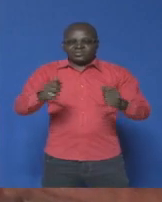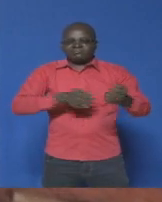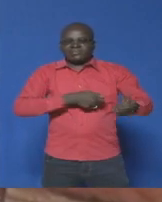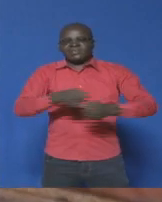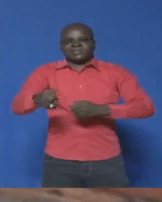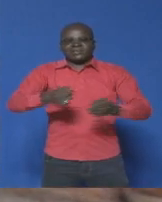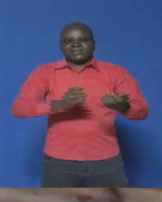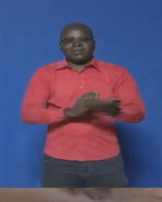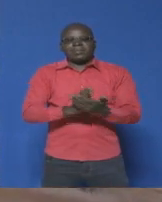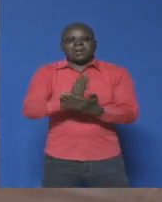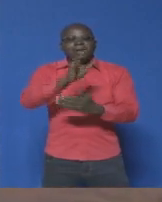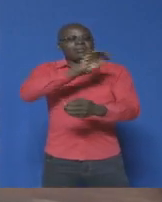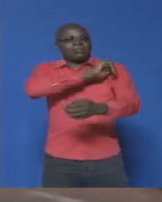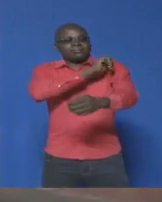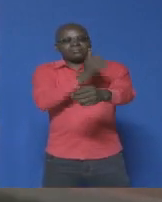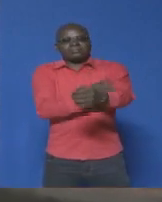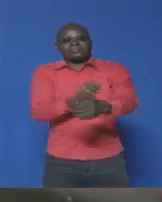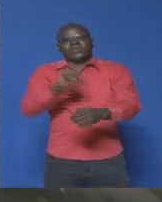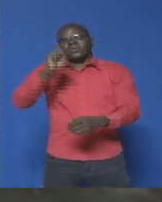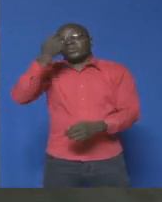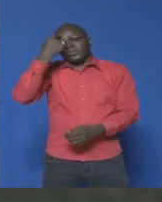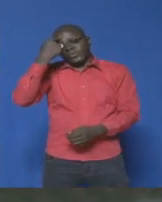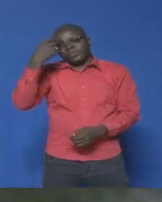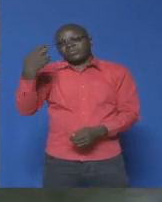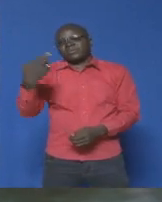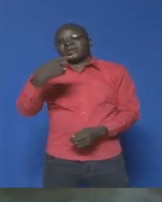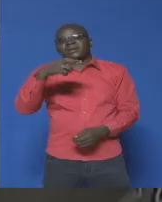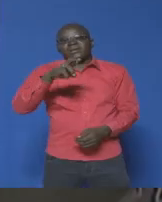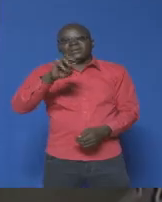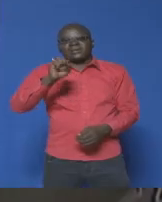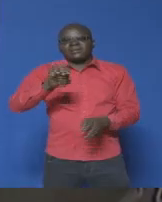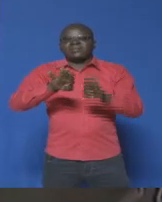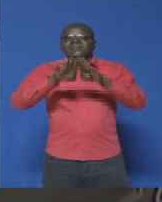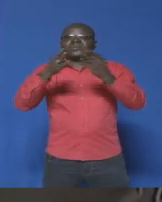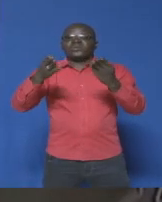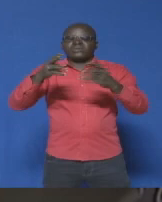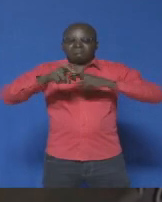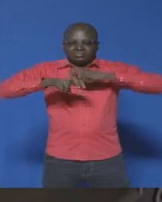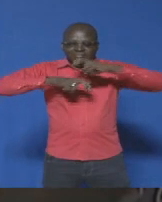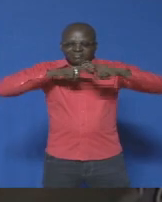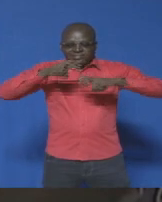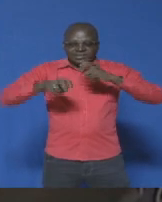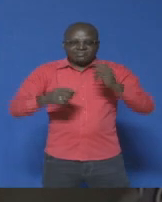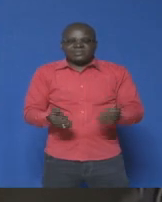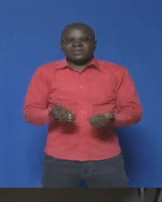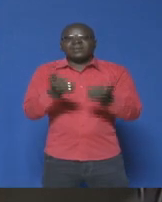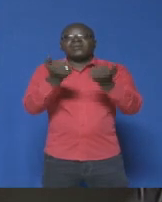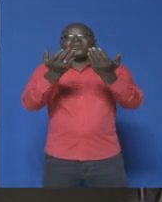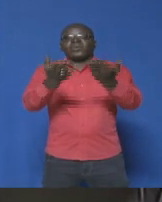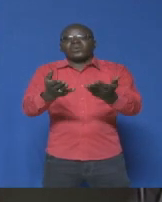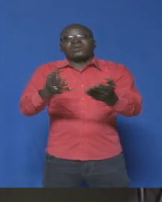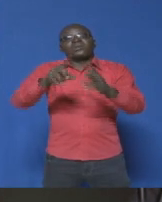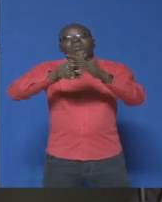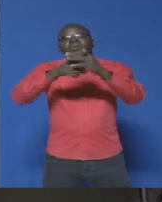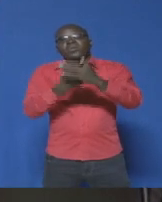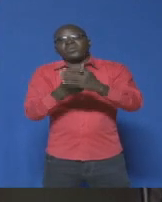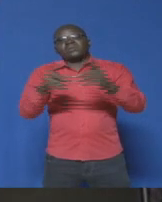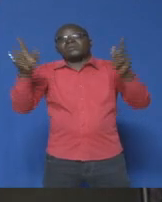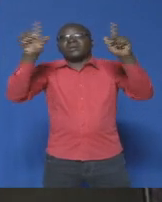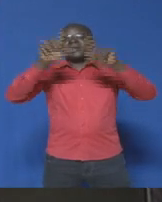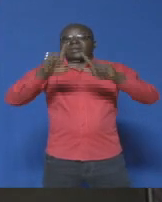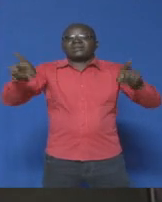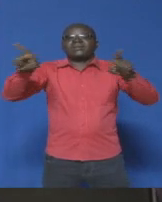autorités, le gouvernement grec a décidé d'ouvrir une enquête sur les causes des feux qui se sont déclarées lundi dans la même zone